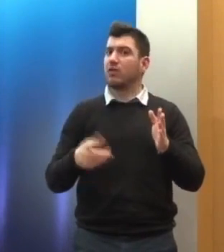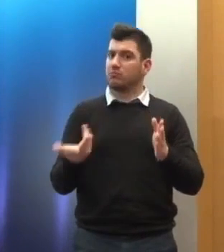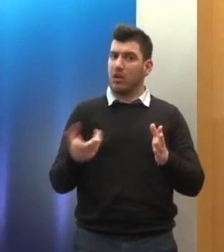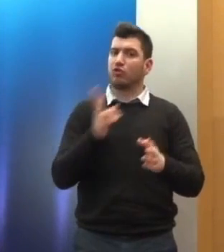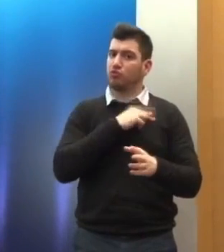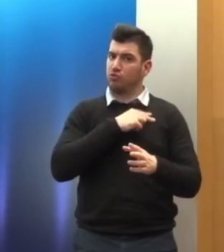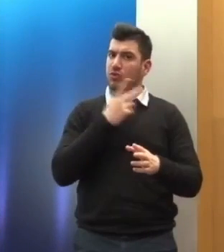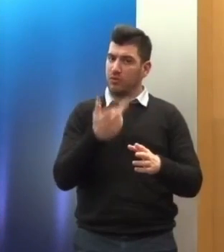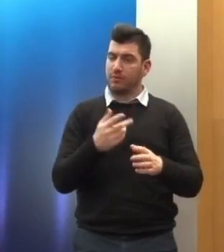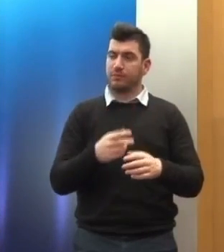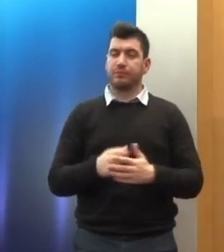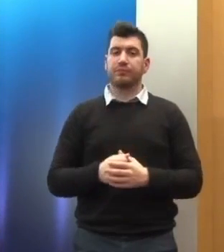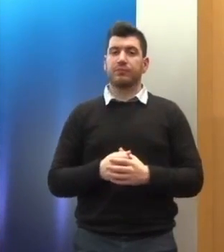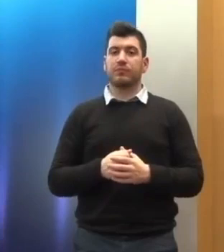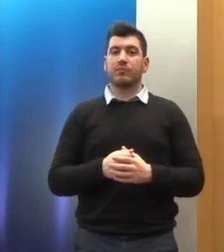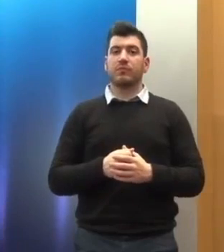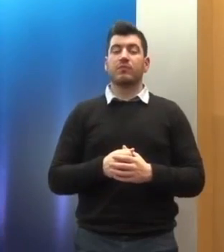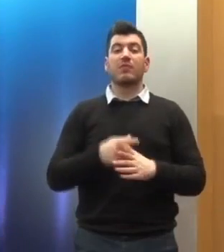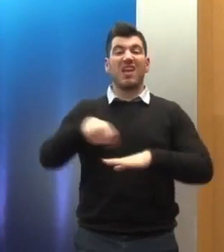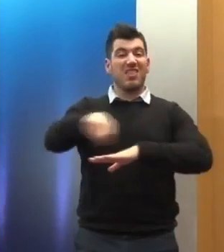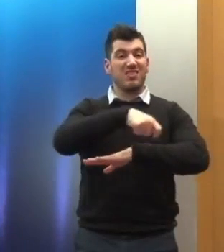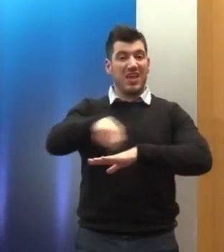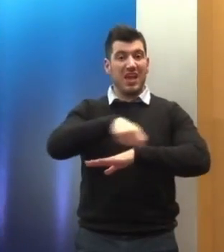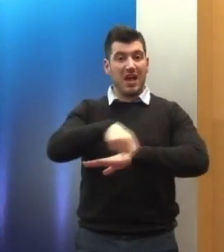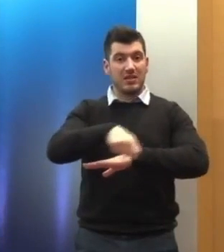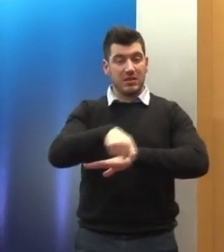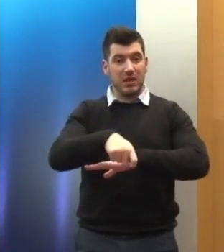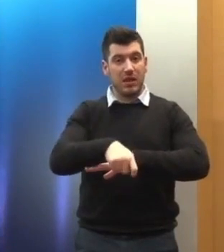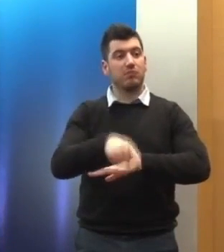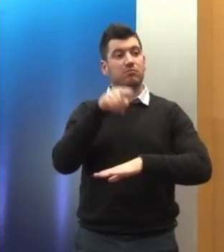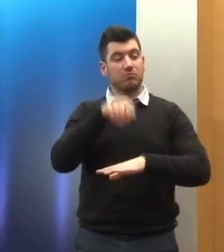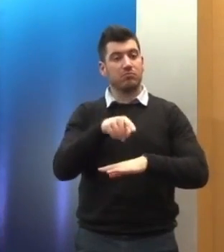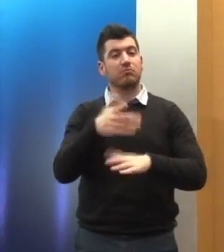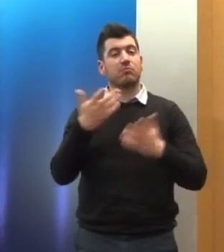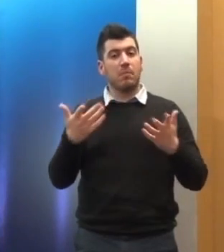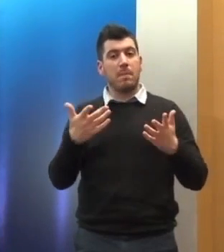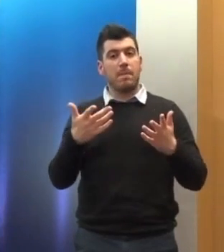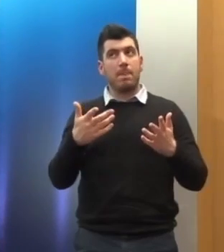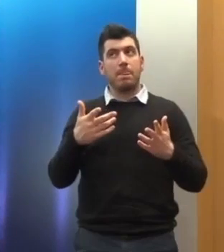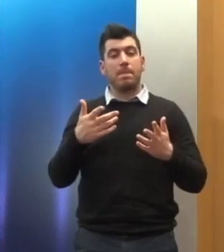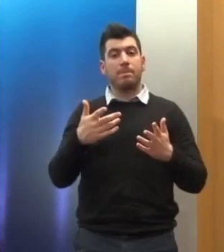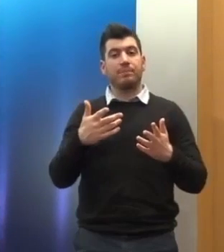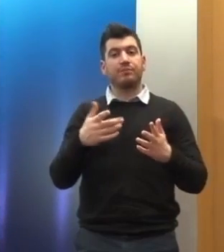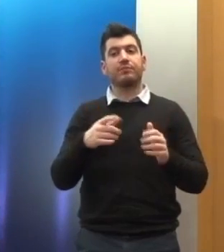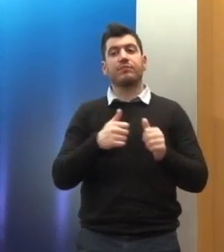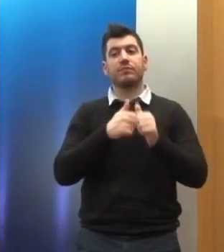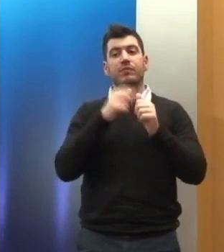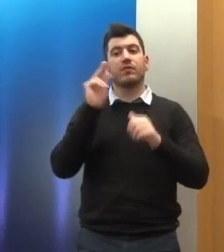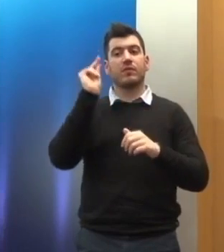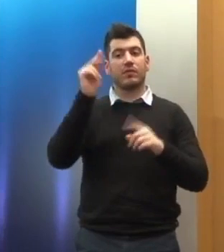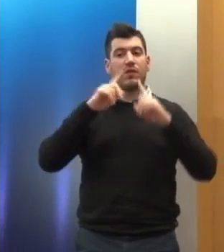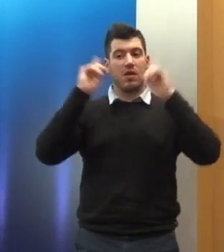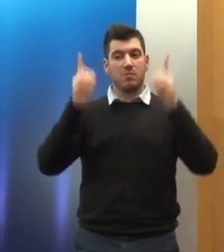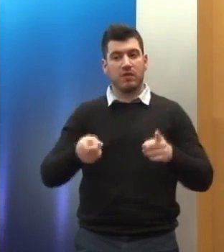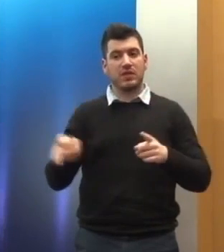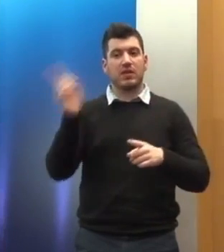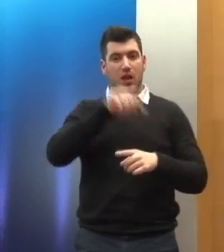τα δικητικά δικαστήρια πλέον δεσμεύονται και από αθροδοτικές αποφάσεις των ποινικών δικαστηριών και κατά τούτο το ζήτημα που υπάρχει με το τεκμηριοθότητος φαίνεται